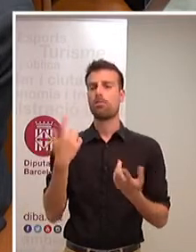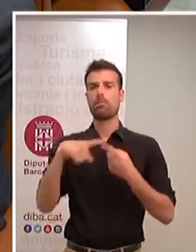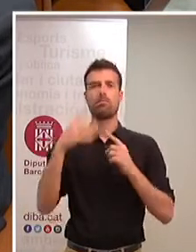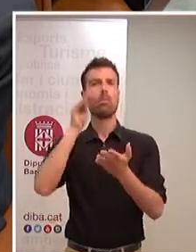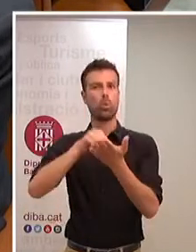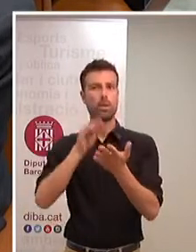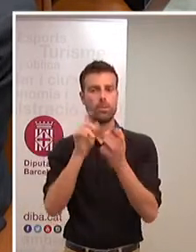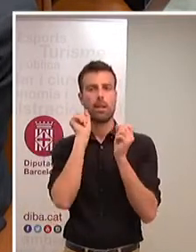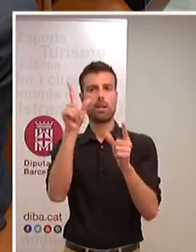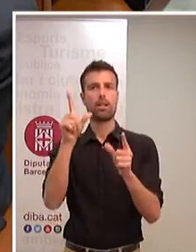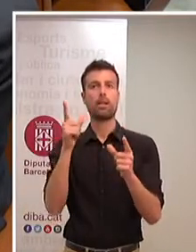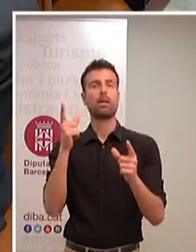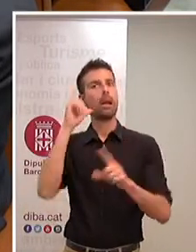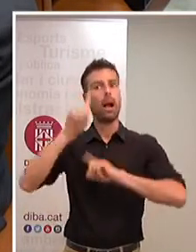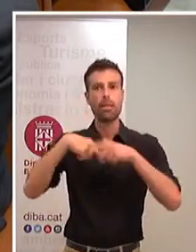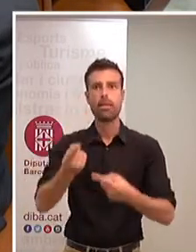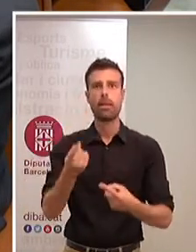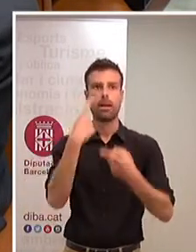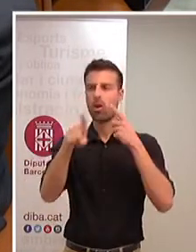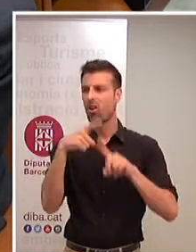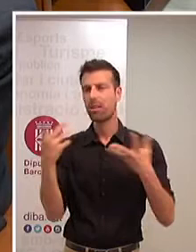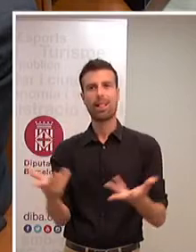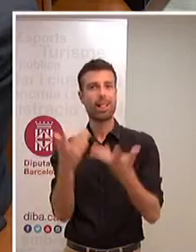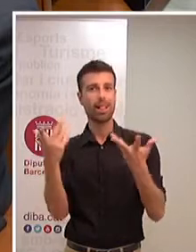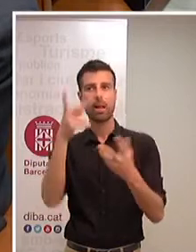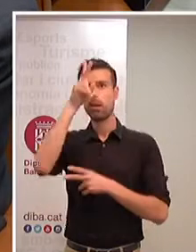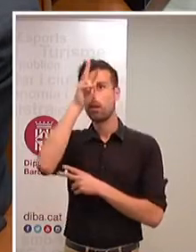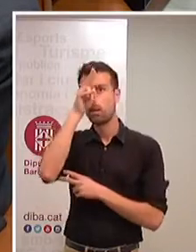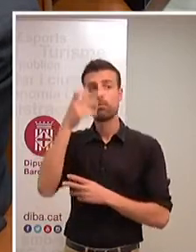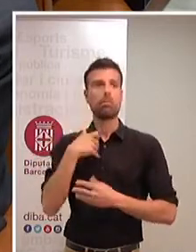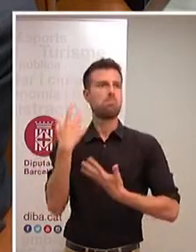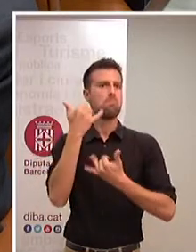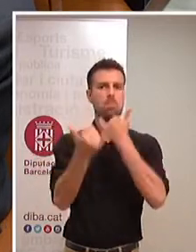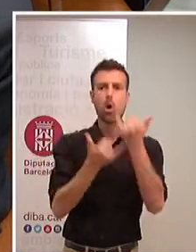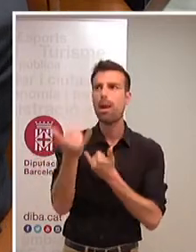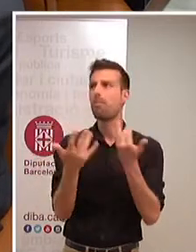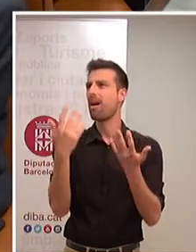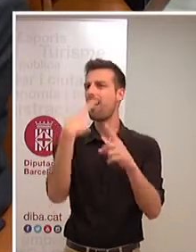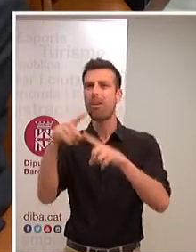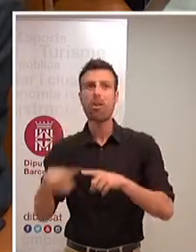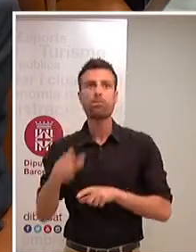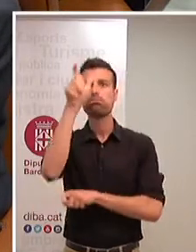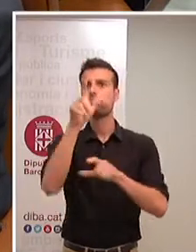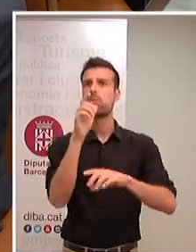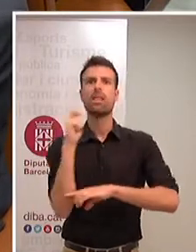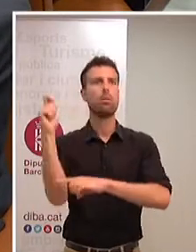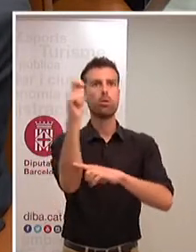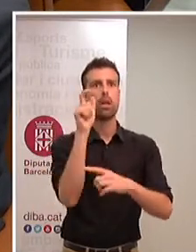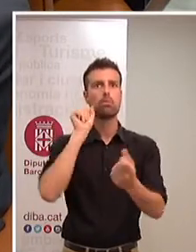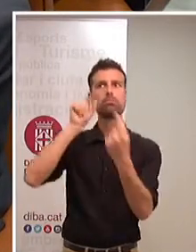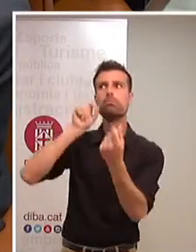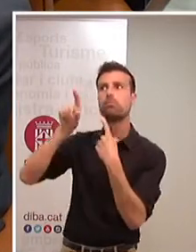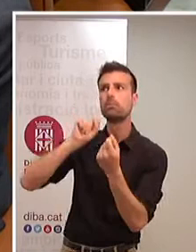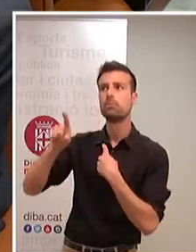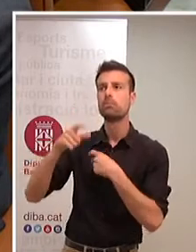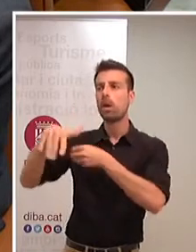preocupació del dia a dia, de les petites coses, de quan hi havia qualsevol problema que trucava a qualsevol diputat d'un àmbit, d'una matèria o